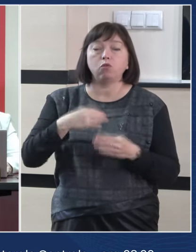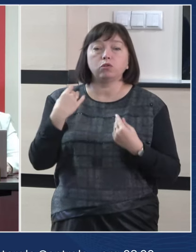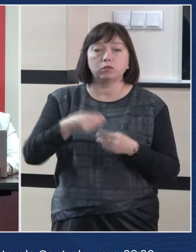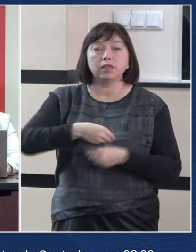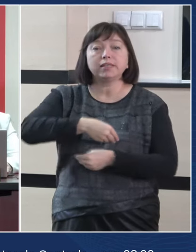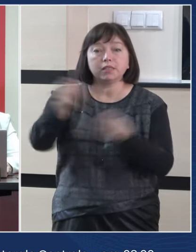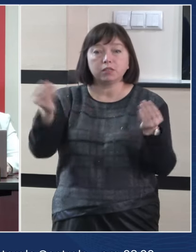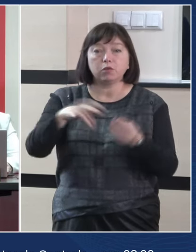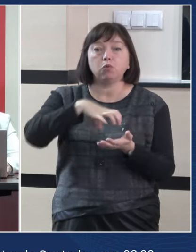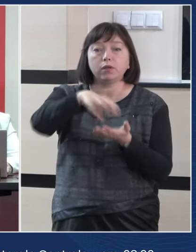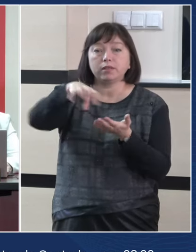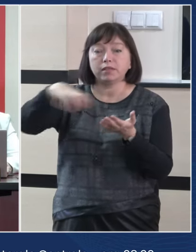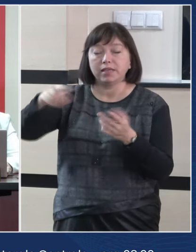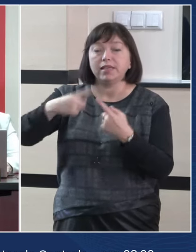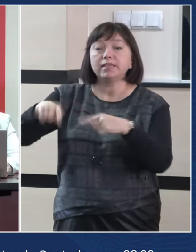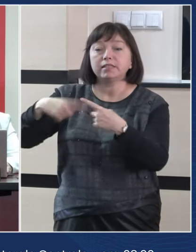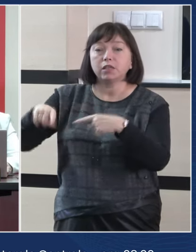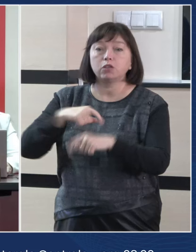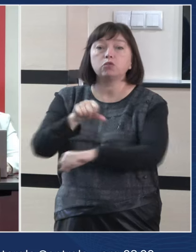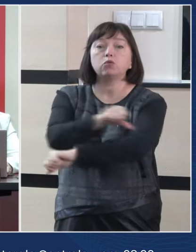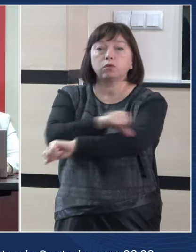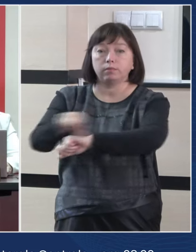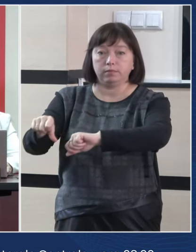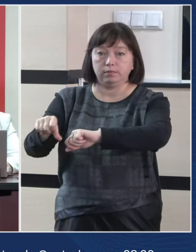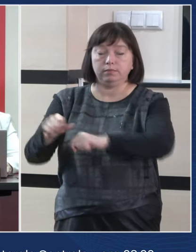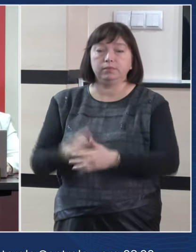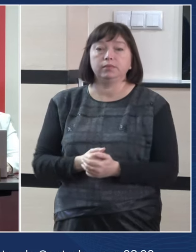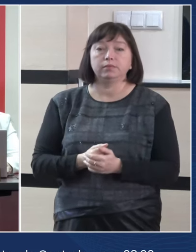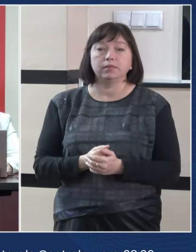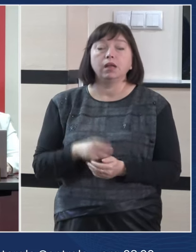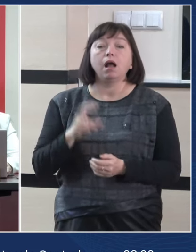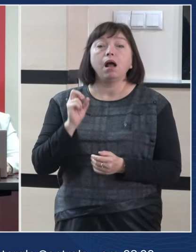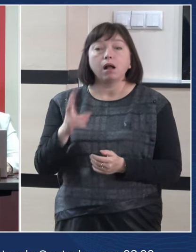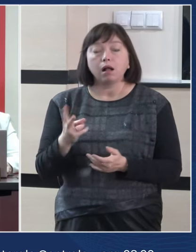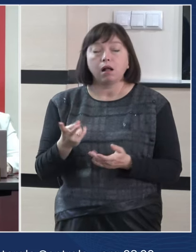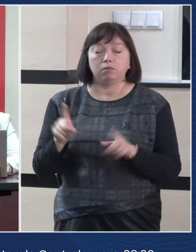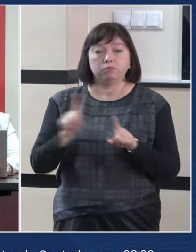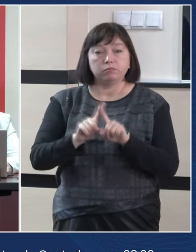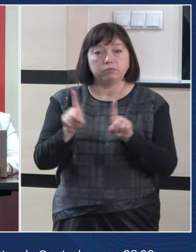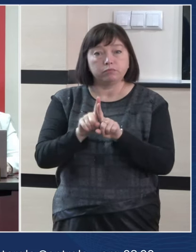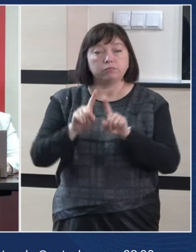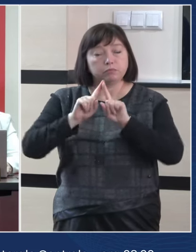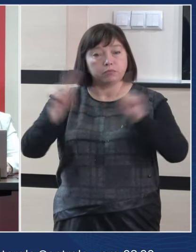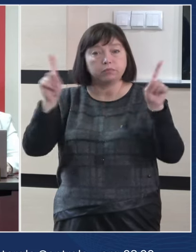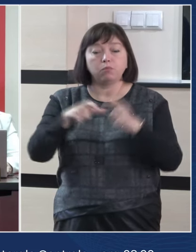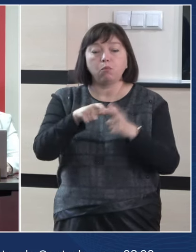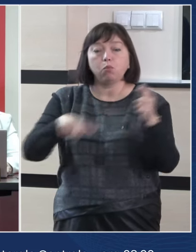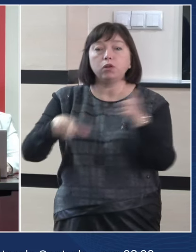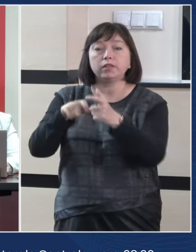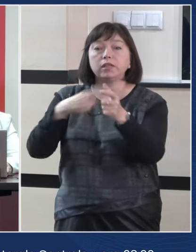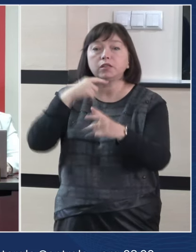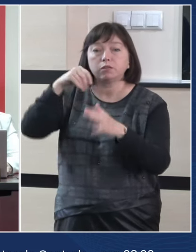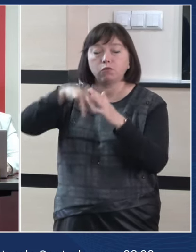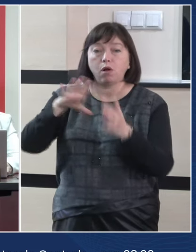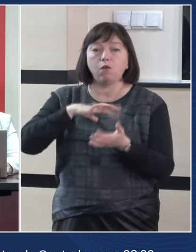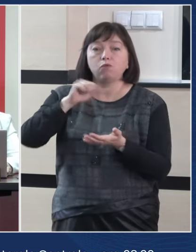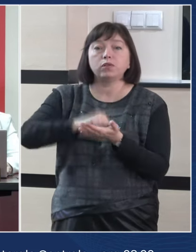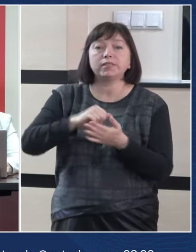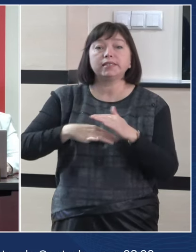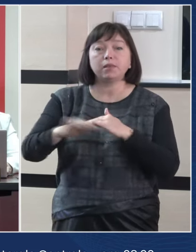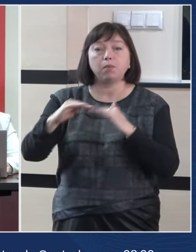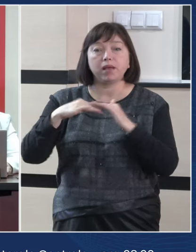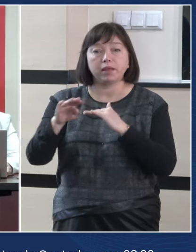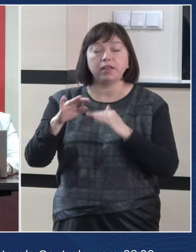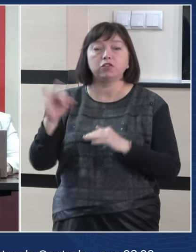distribuite secțiilor din afara țării. Ca element de noutate, buletinele de vot au fost tipărite